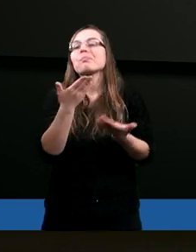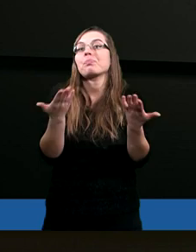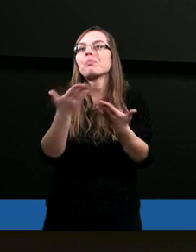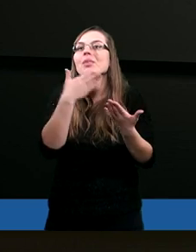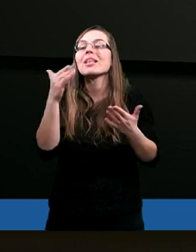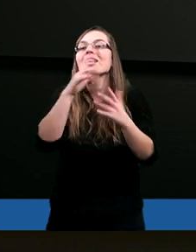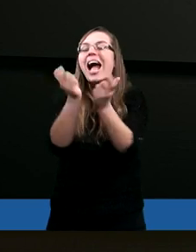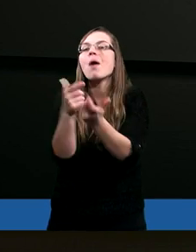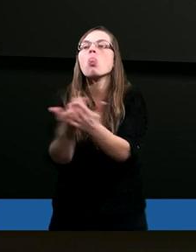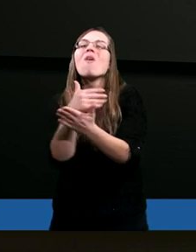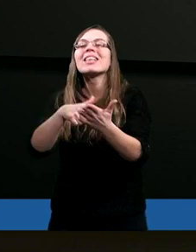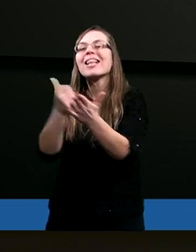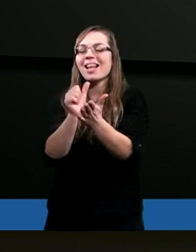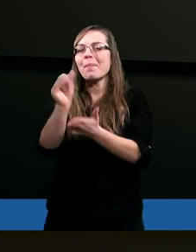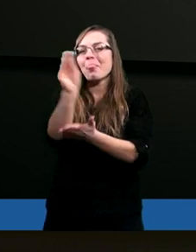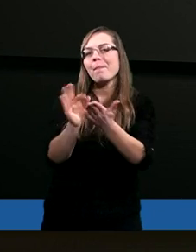cały Nowy Testament,